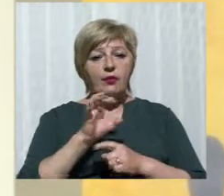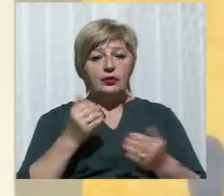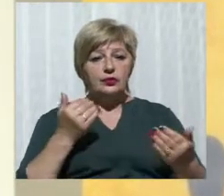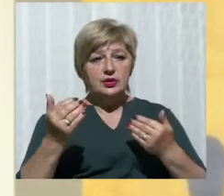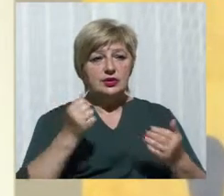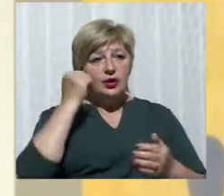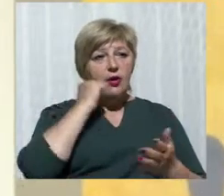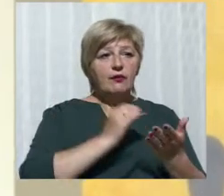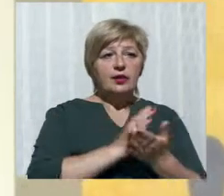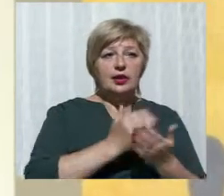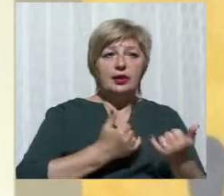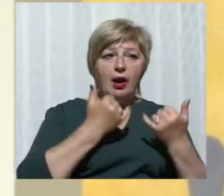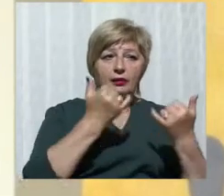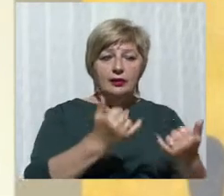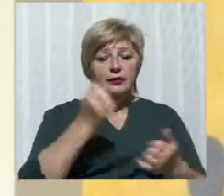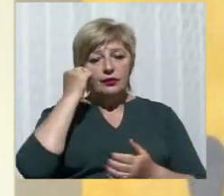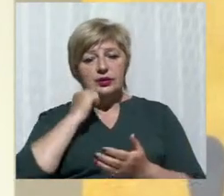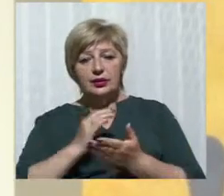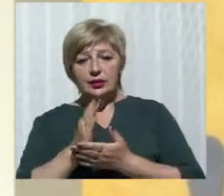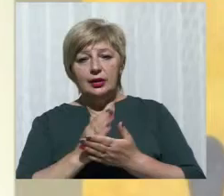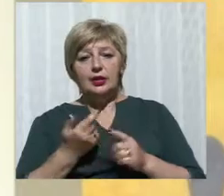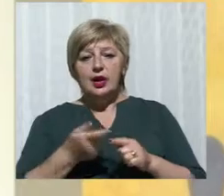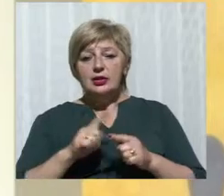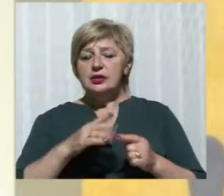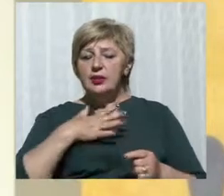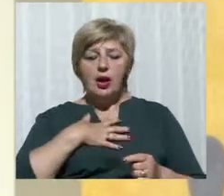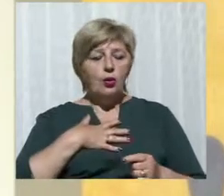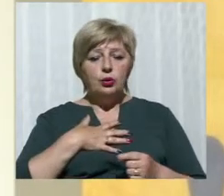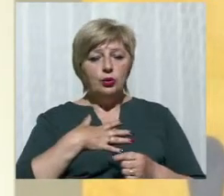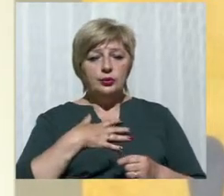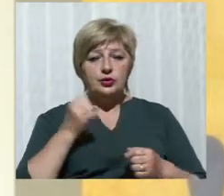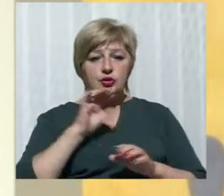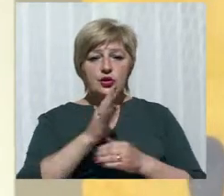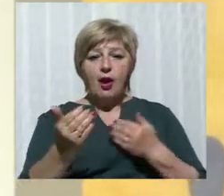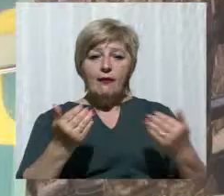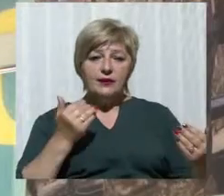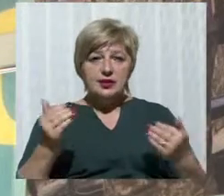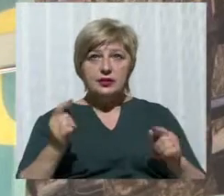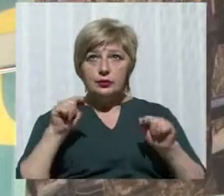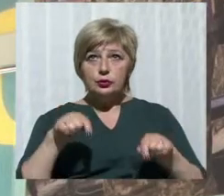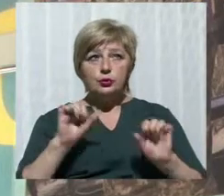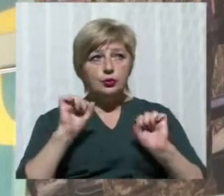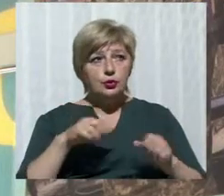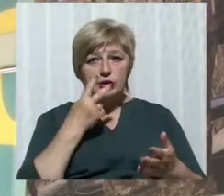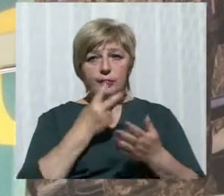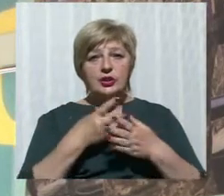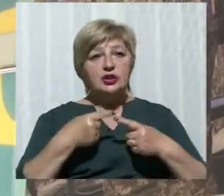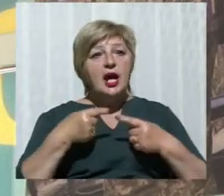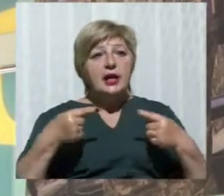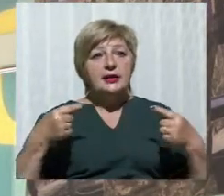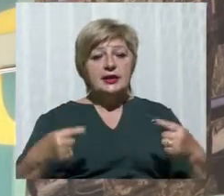-ветерану». Знаєте, мабуть, це моя найулюбленіша фотовиставка, тому що в ній ми можемо бачити різні покоління,